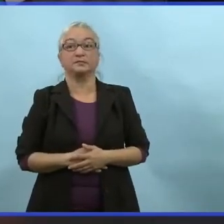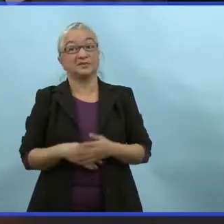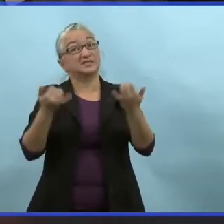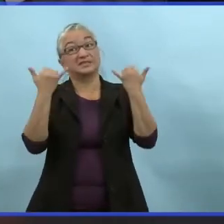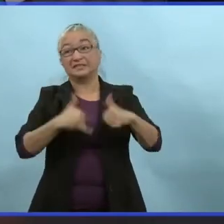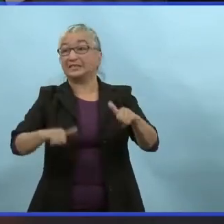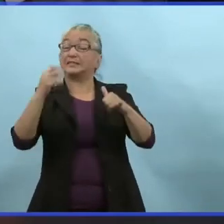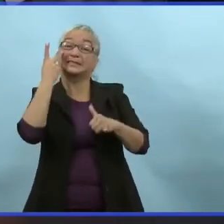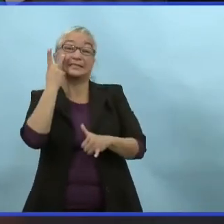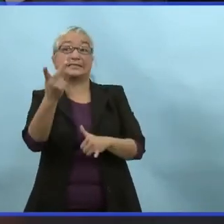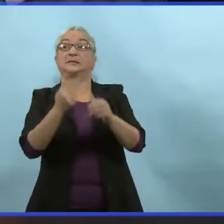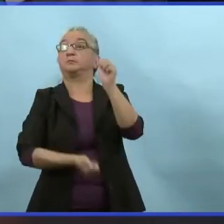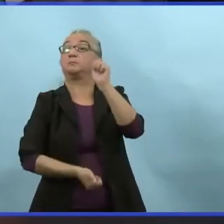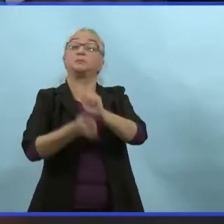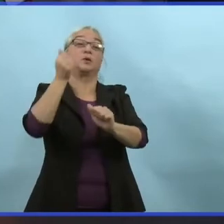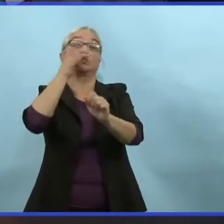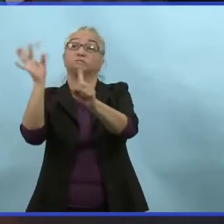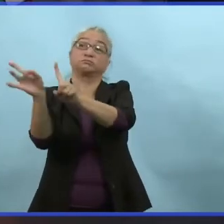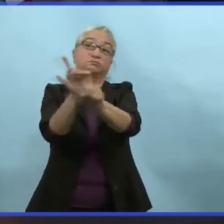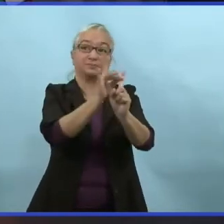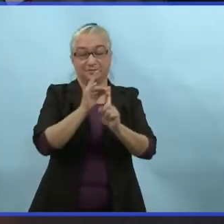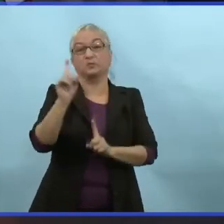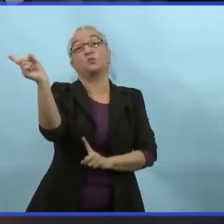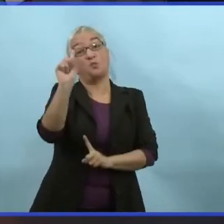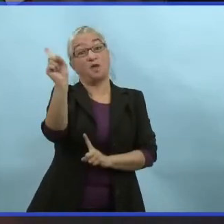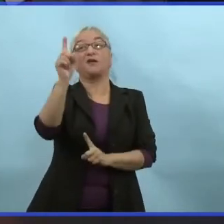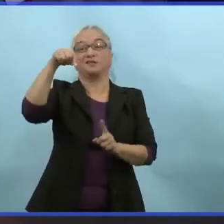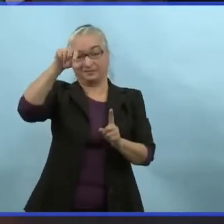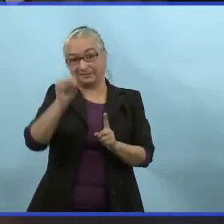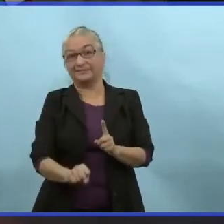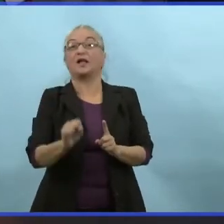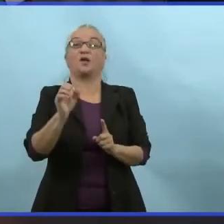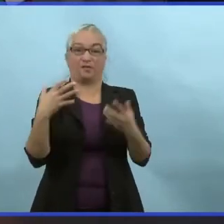une prédominance des cas dans la région santé sud.